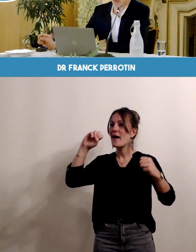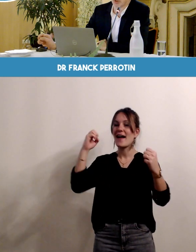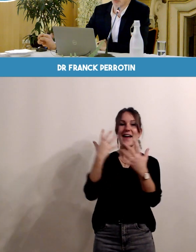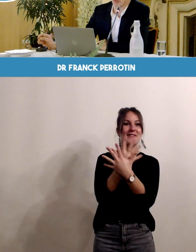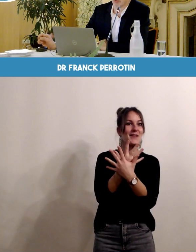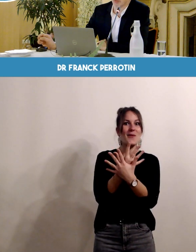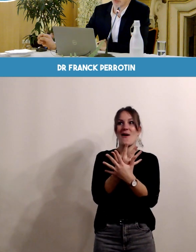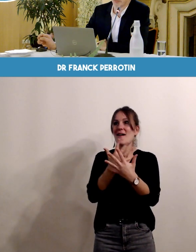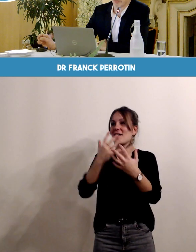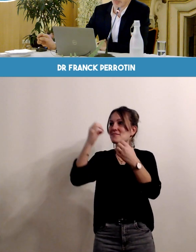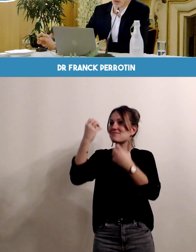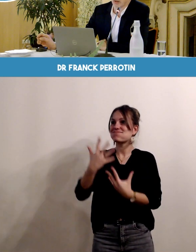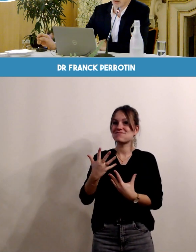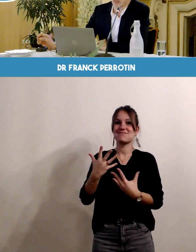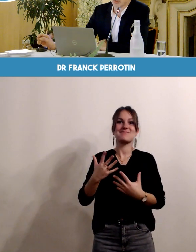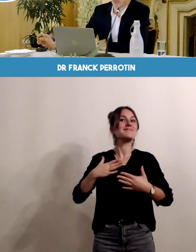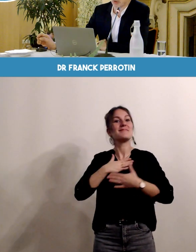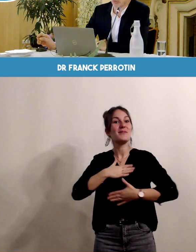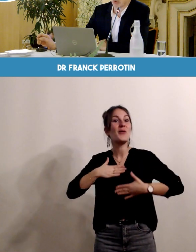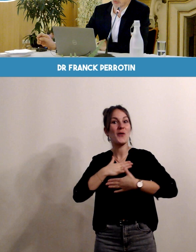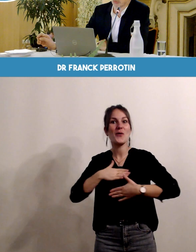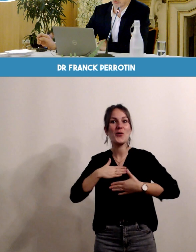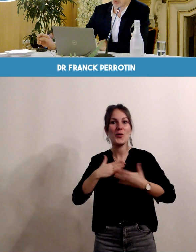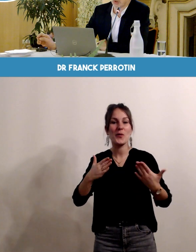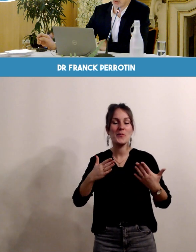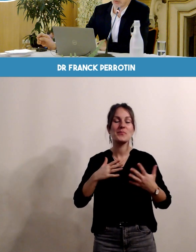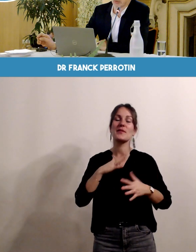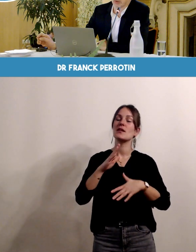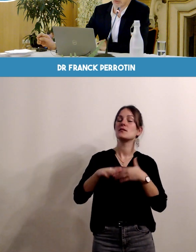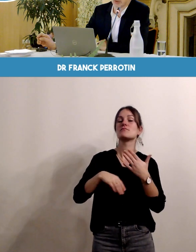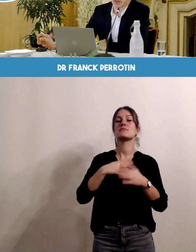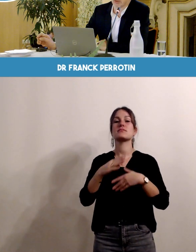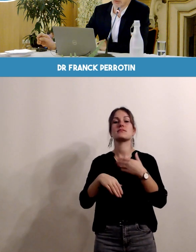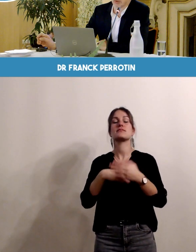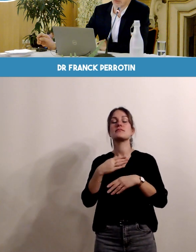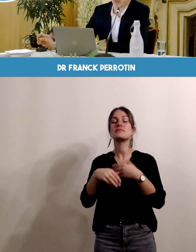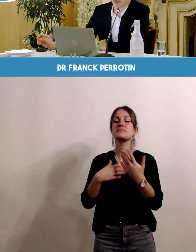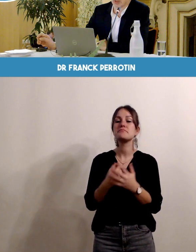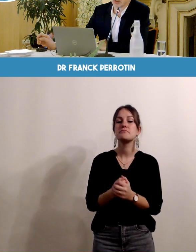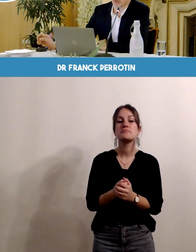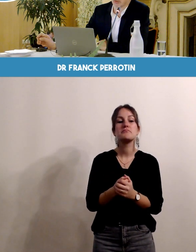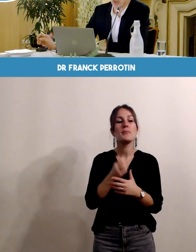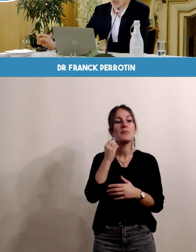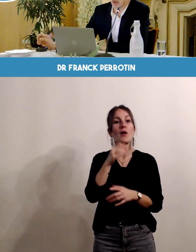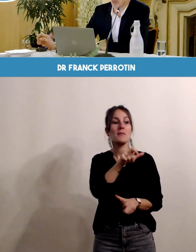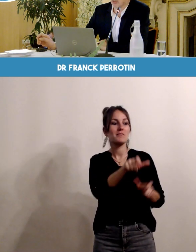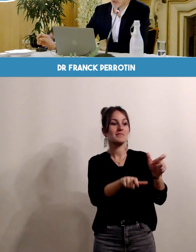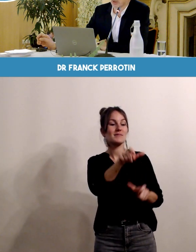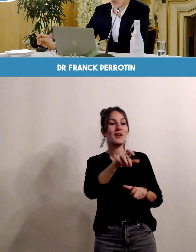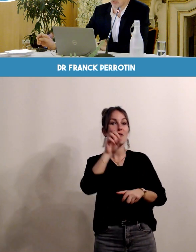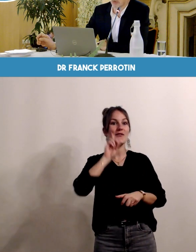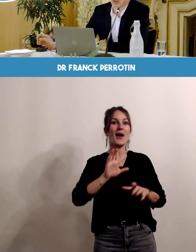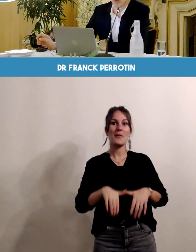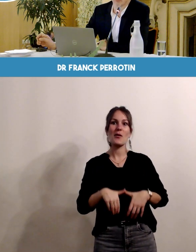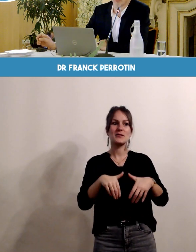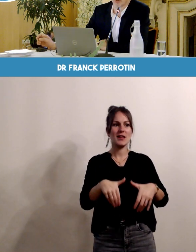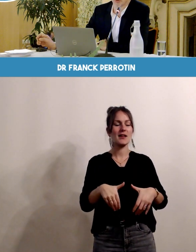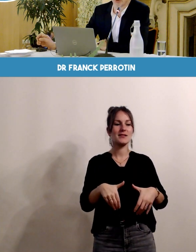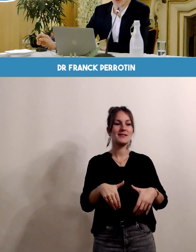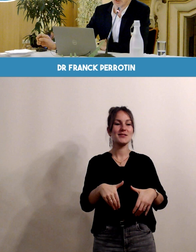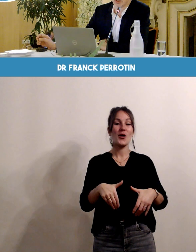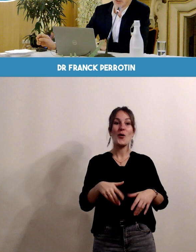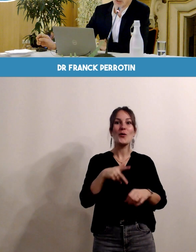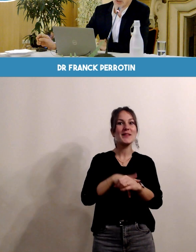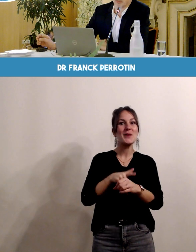particulièrement heureux. Et on s'aperçoit quand on suit les grossesses des femmes enceintes qu'assez rapidement, y a des angoisses qui vont